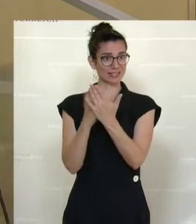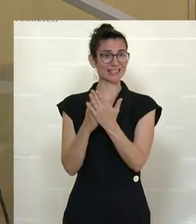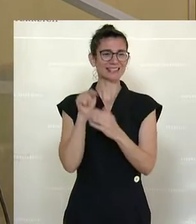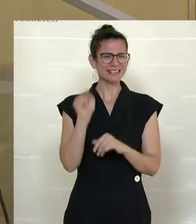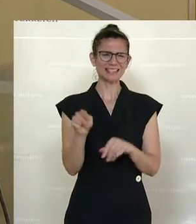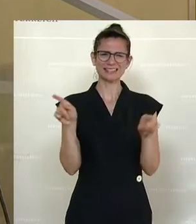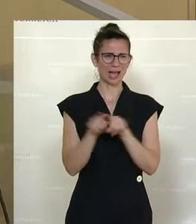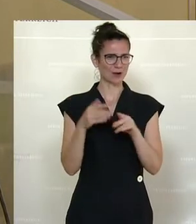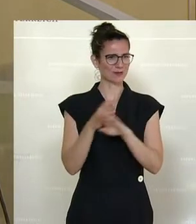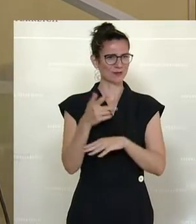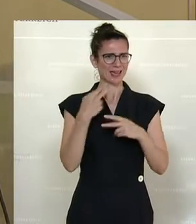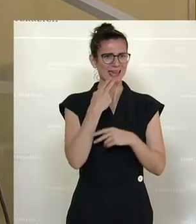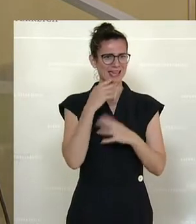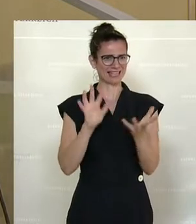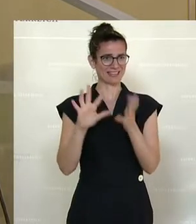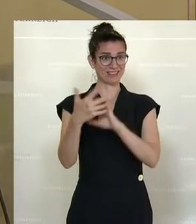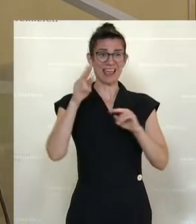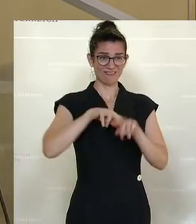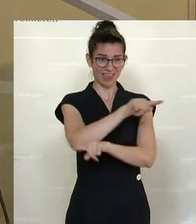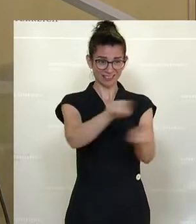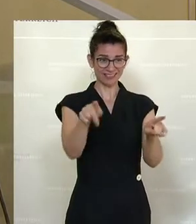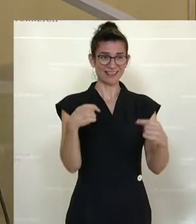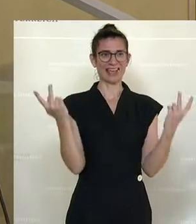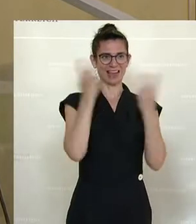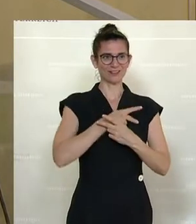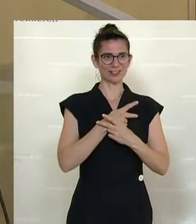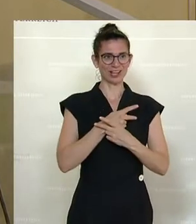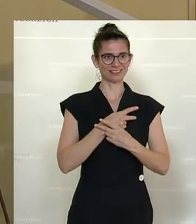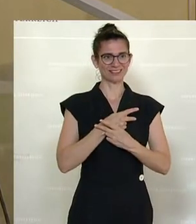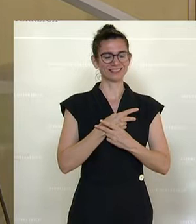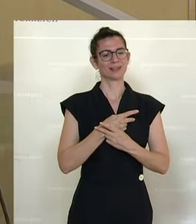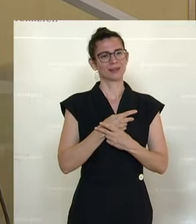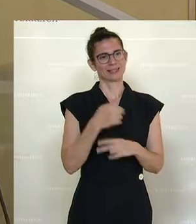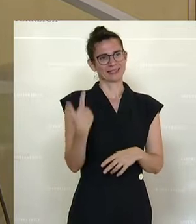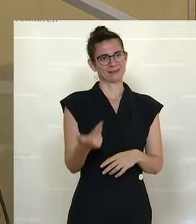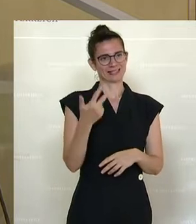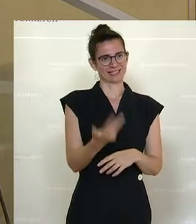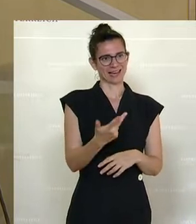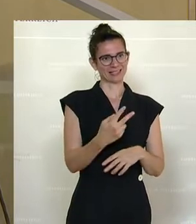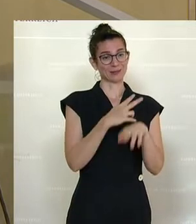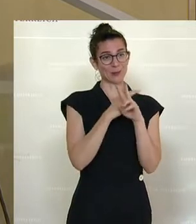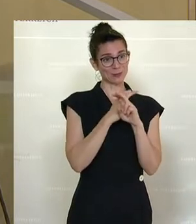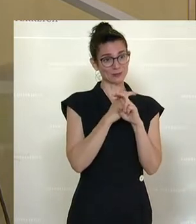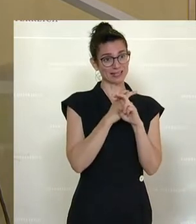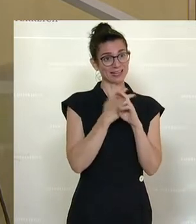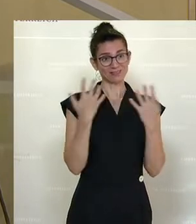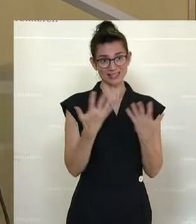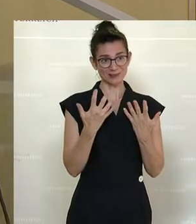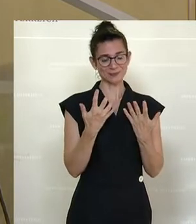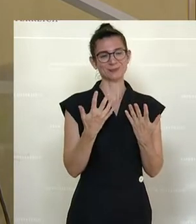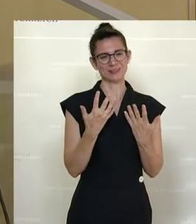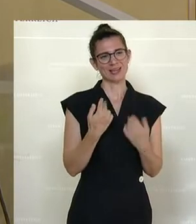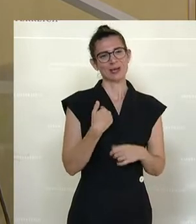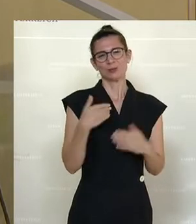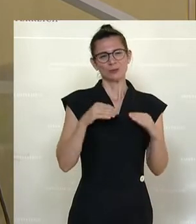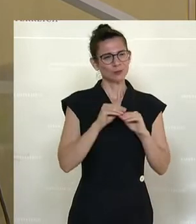bin überzeugt, wenn Sie heute zustimmen, können wir mit großer Zuversicht sagen, 2030 wird Österreich nur noch Strom aus erneuerbaren